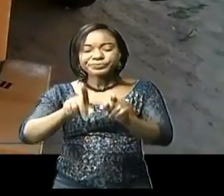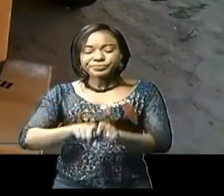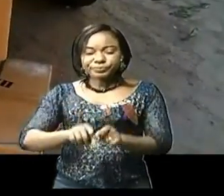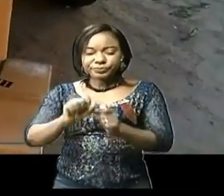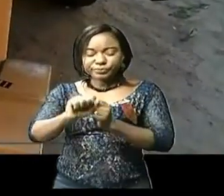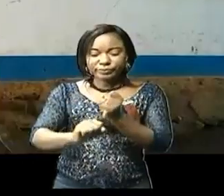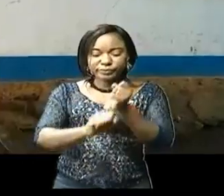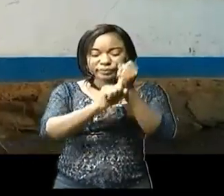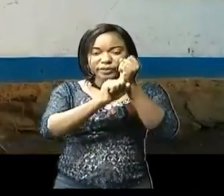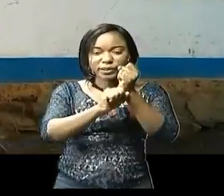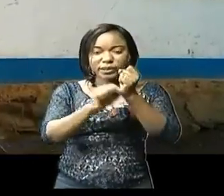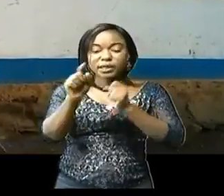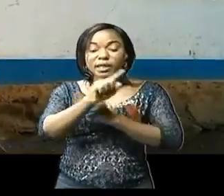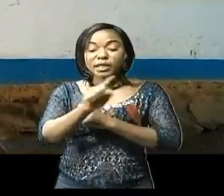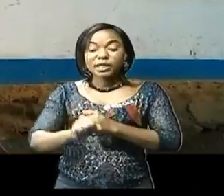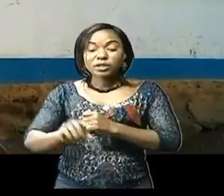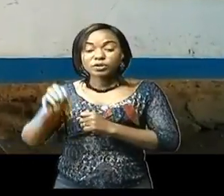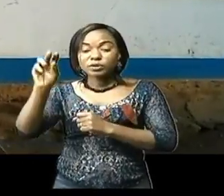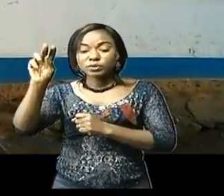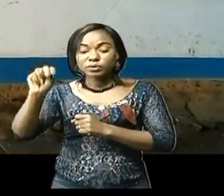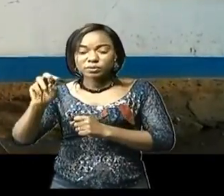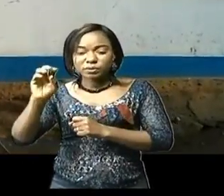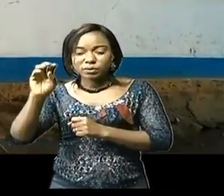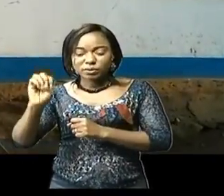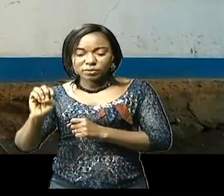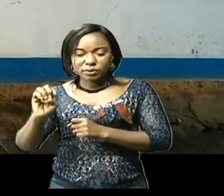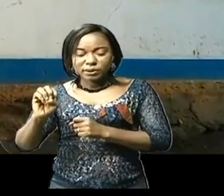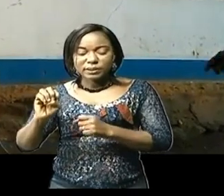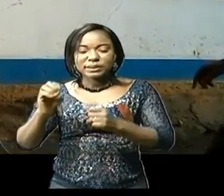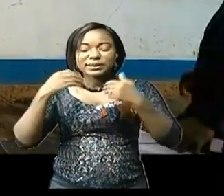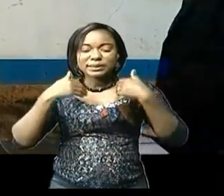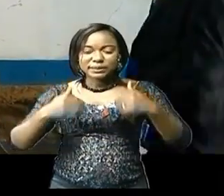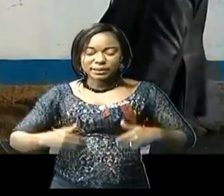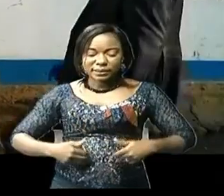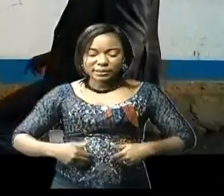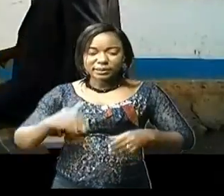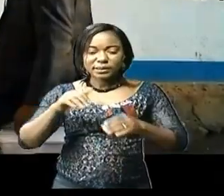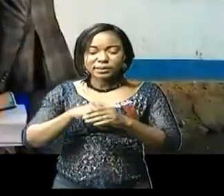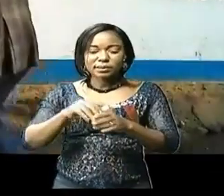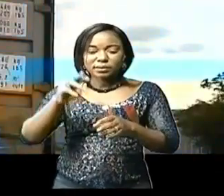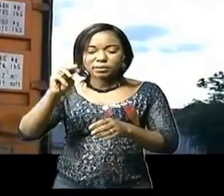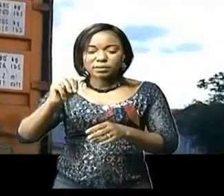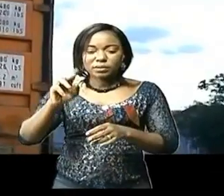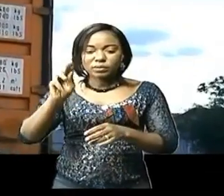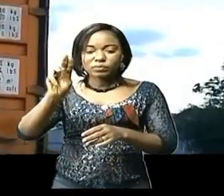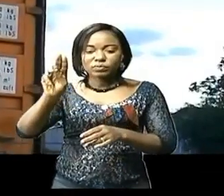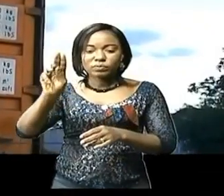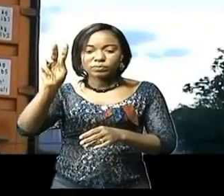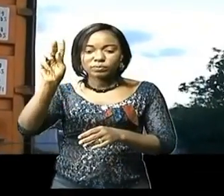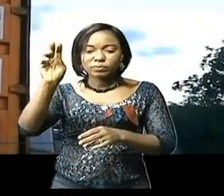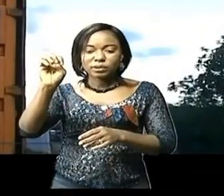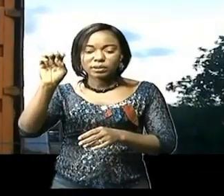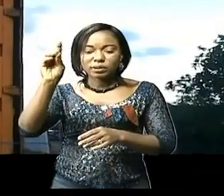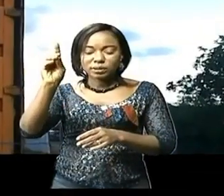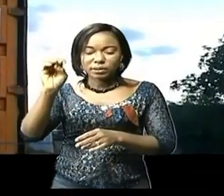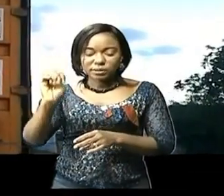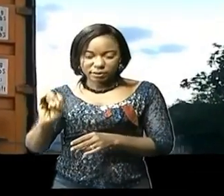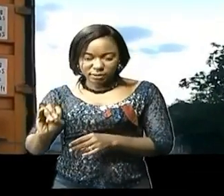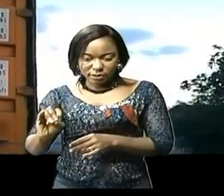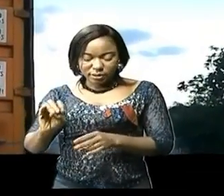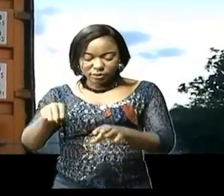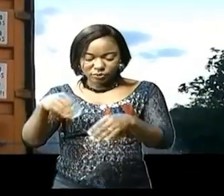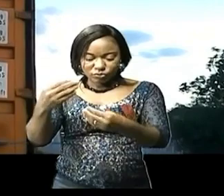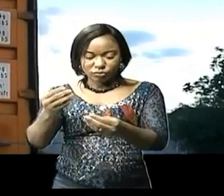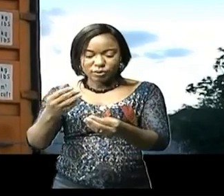zone de santé rurale des Moukedi en matériel. Cette descente des terrains a permis aux membres de la délégation de se